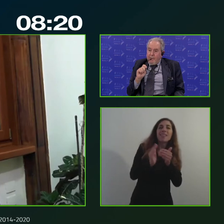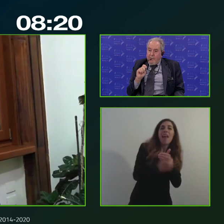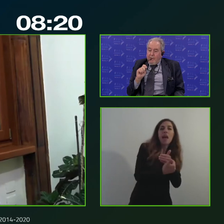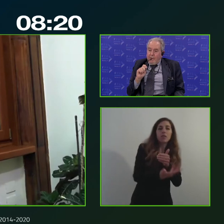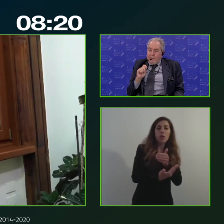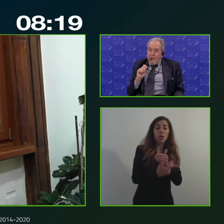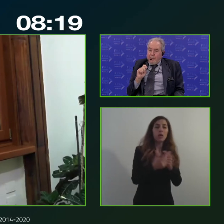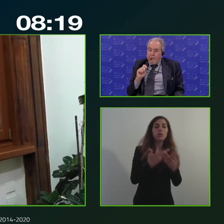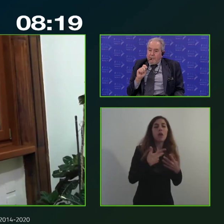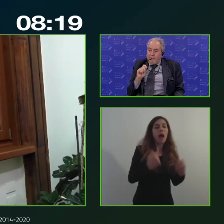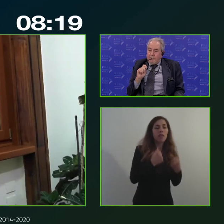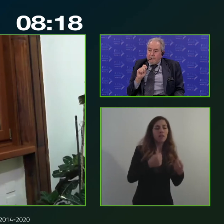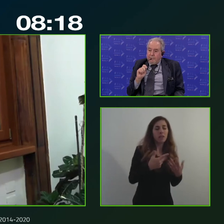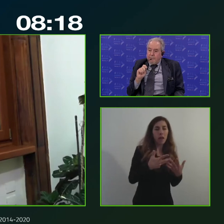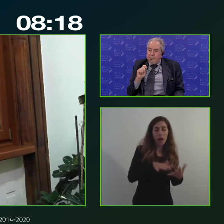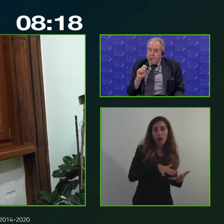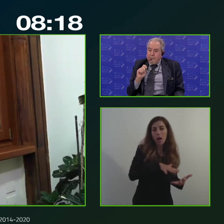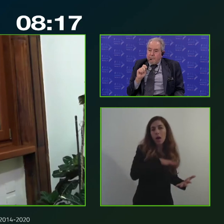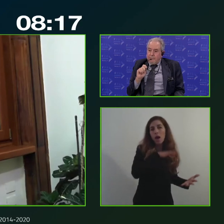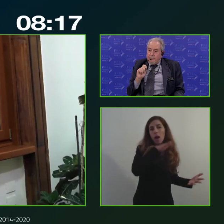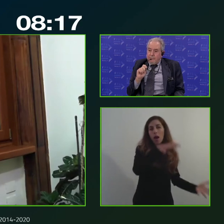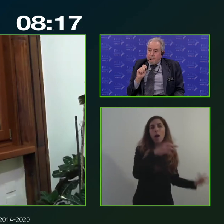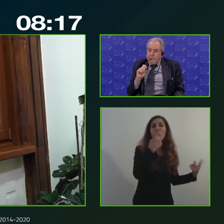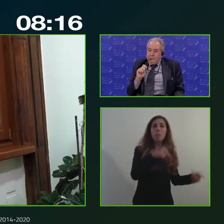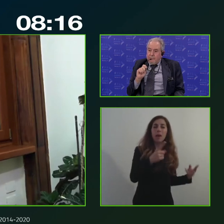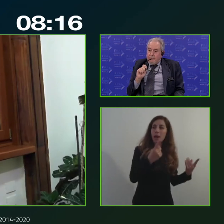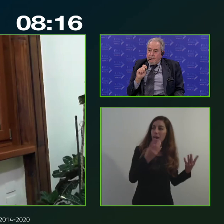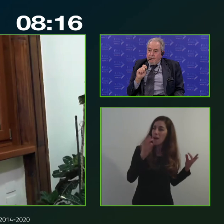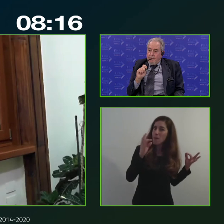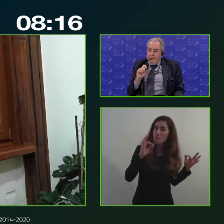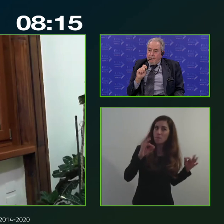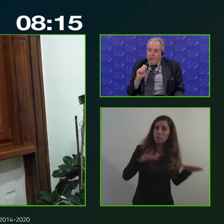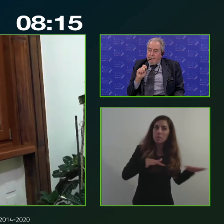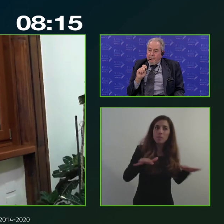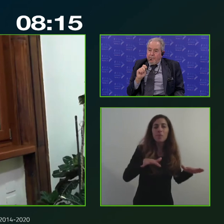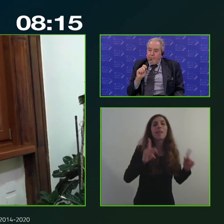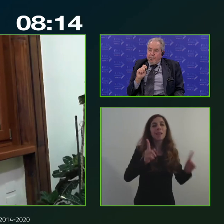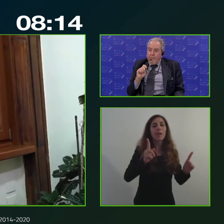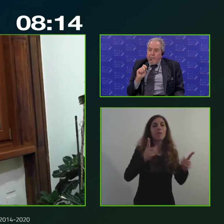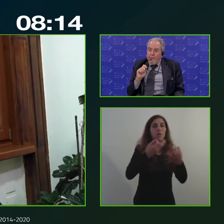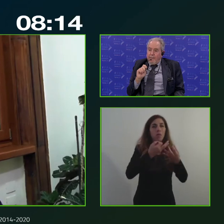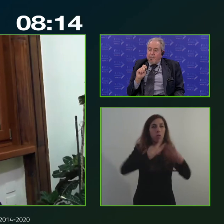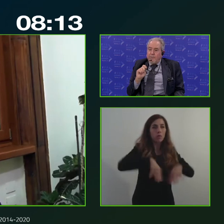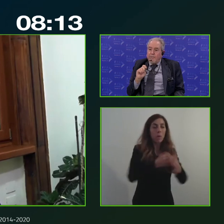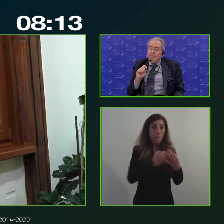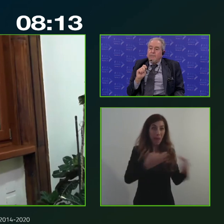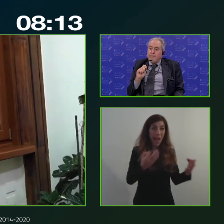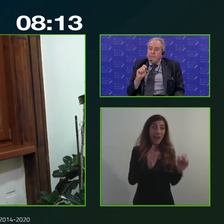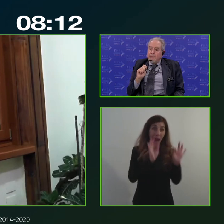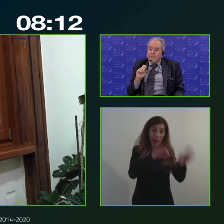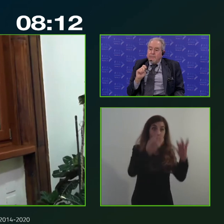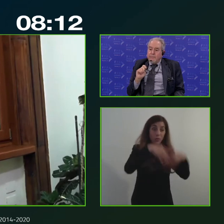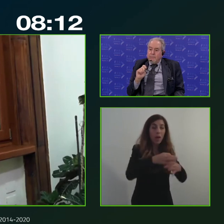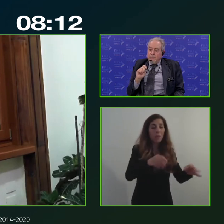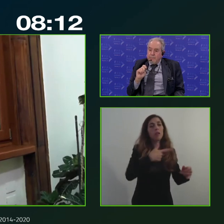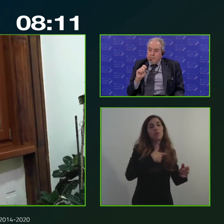poter far funzionare perfettamente diciamo queste queste queste pratiche e diciamo che all'interno all